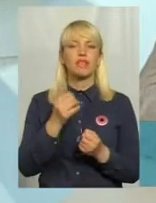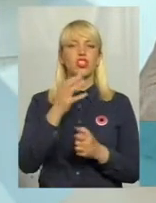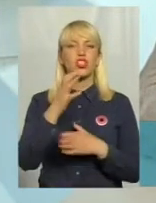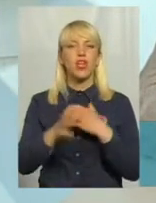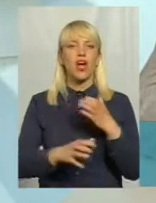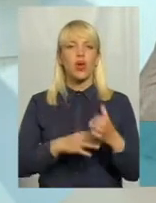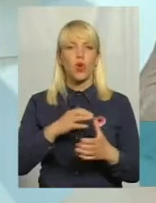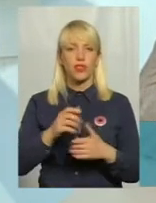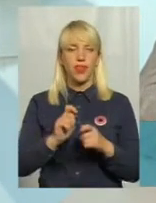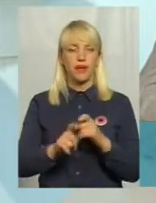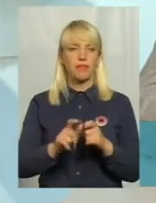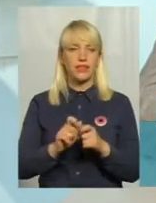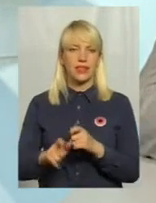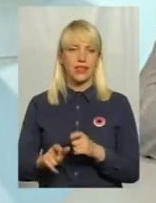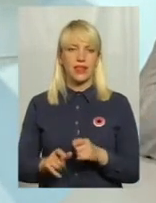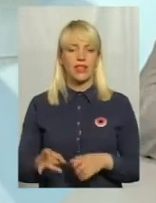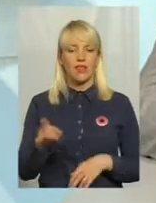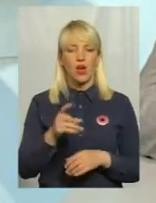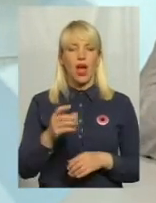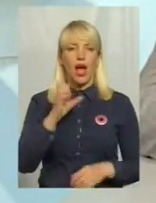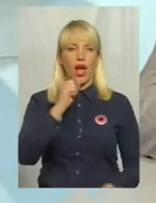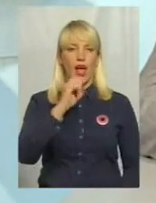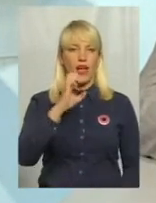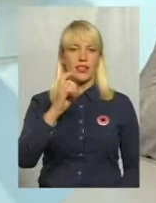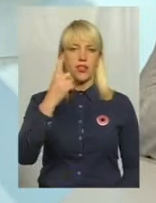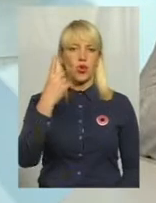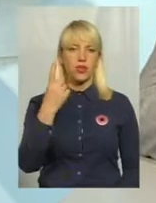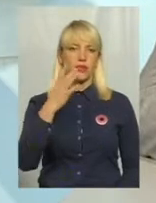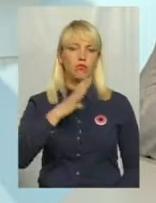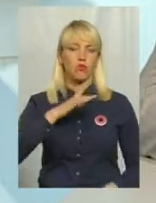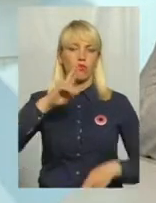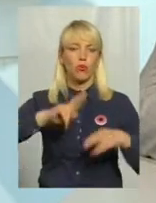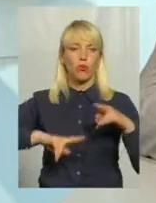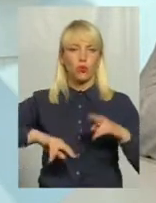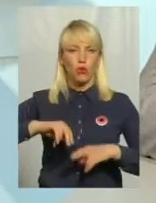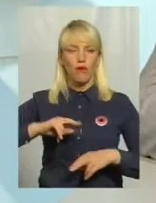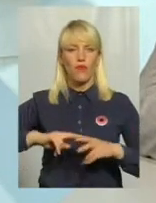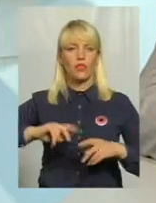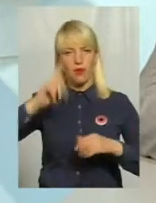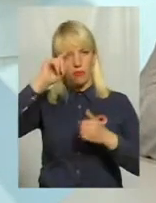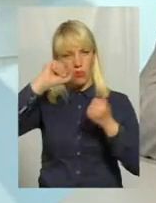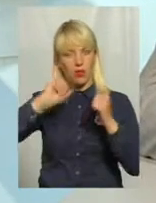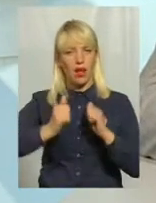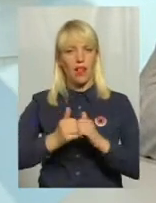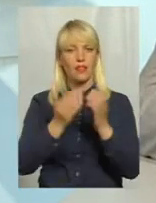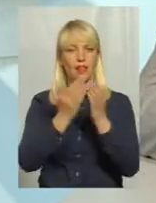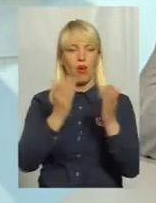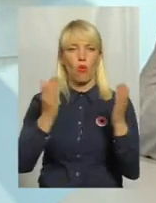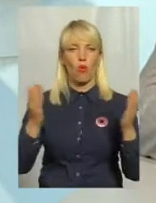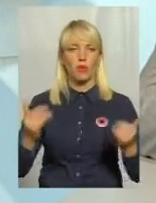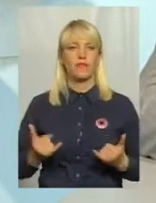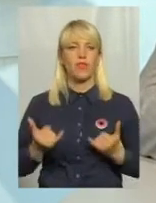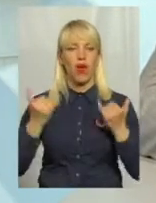районі першої автостанції був побудований міморіальний комплекс з нагоди